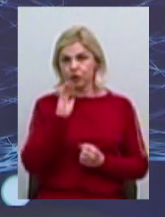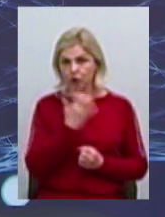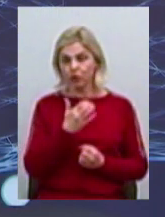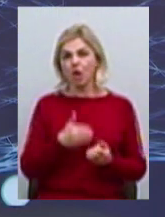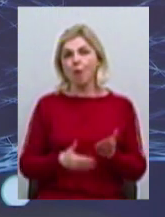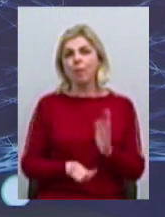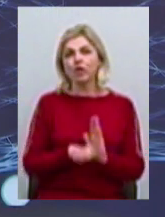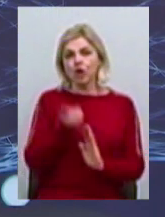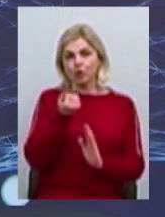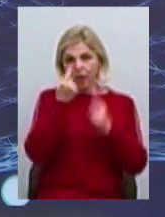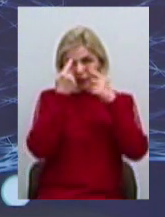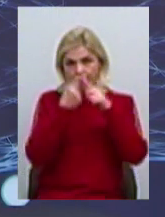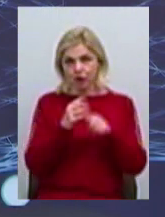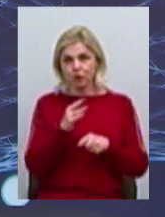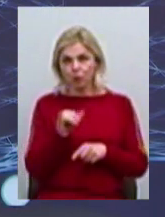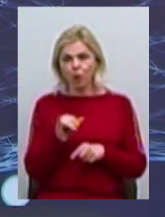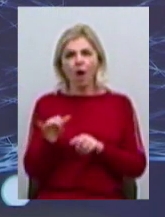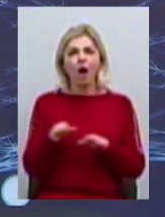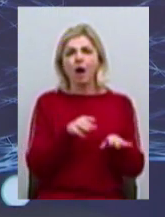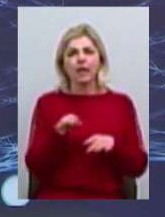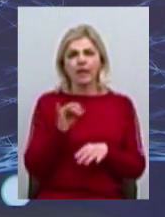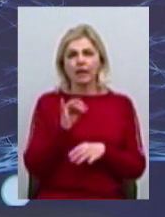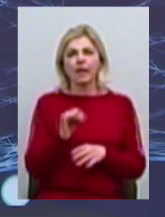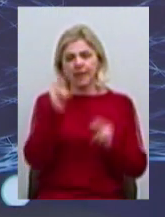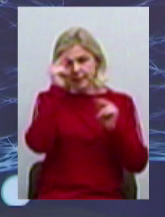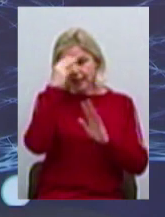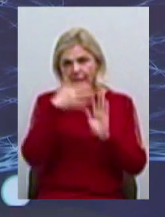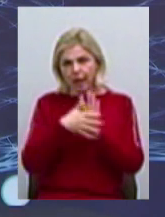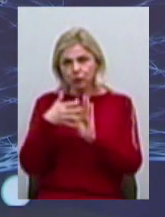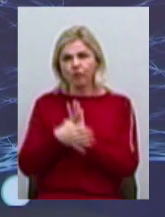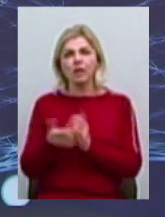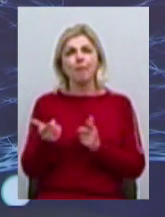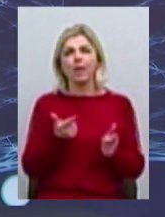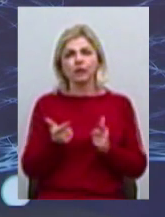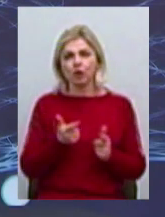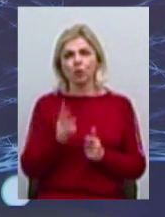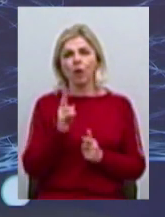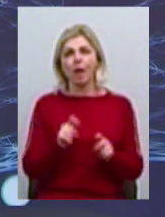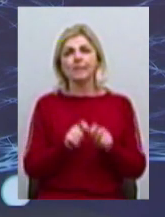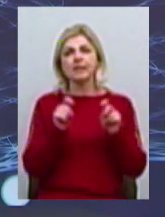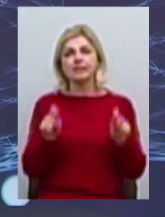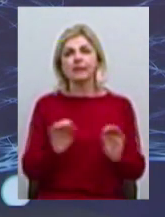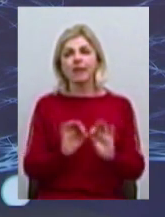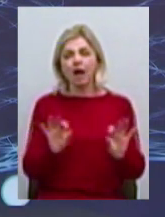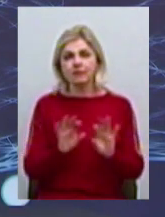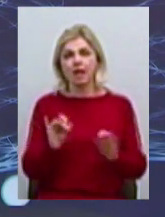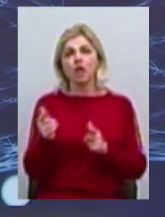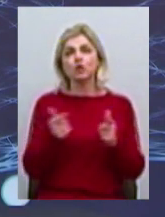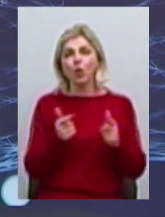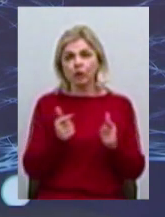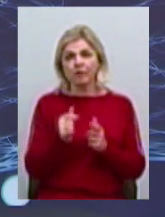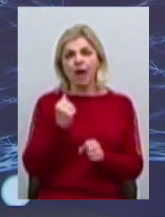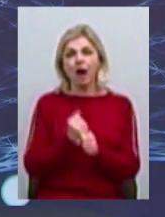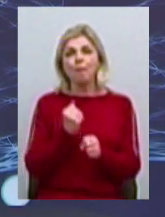прежде всього, з точки зрения маркетинга, менеджмента, исследований, підготовки їх презентаций, і зготовлення робочого